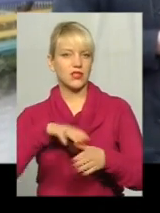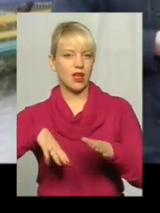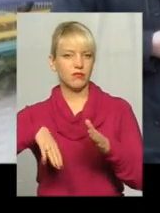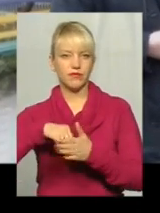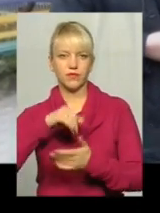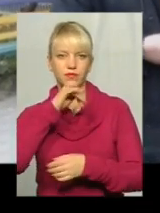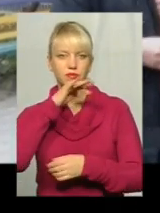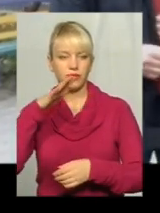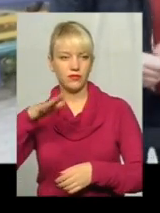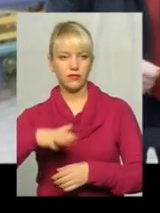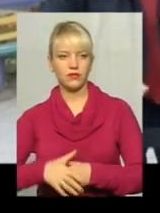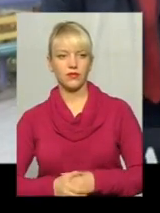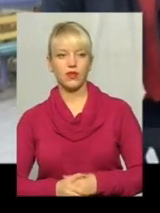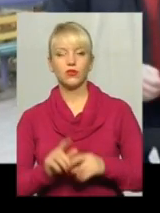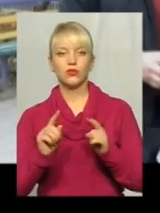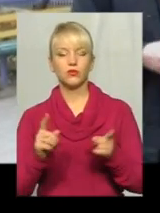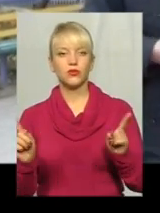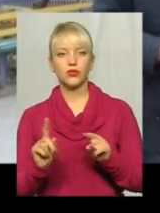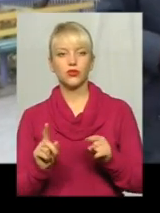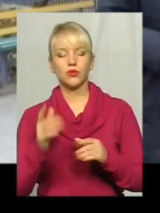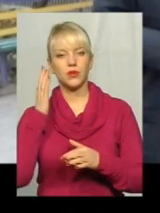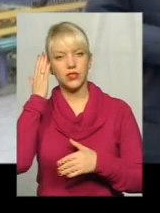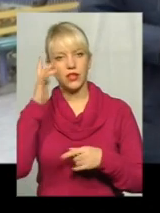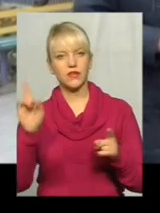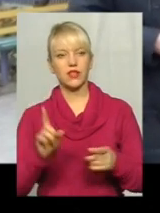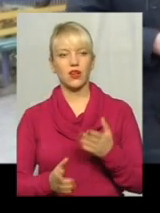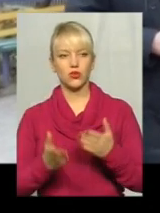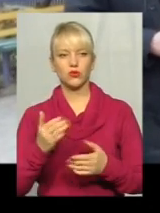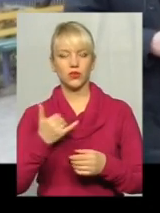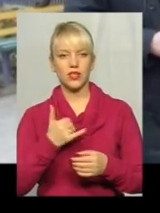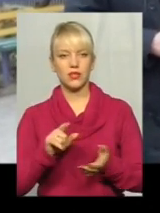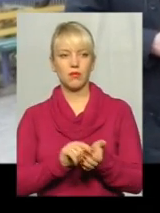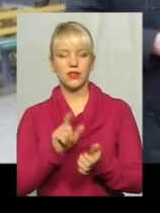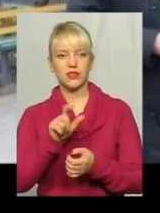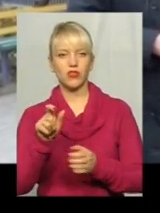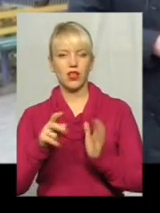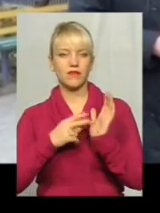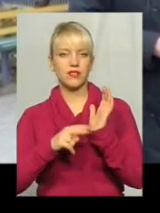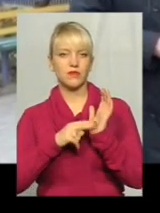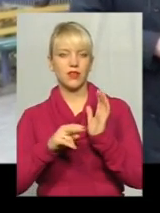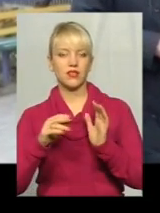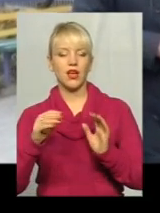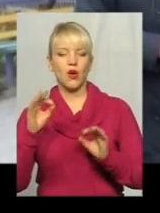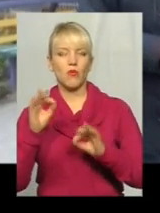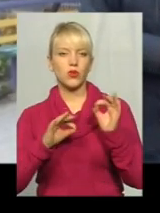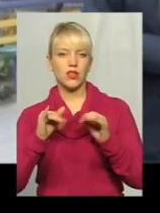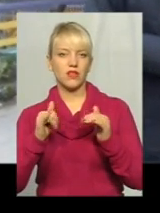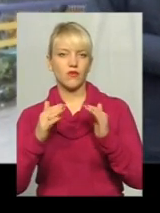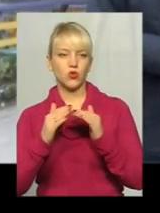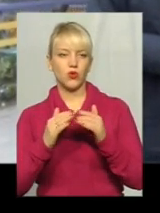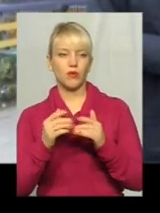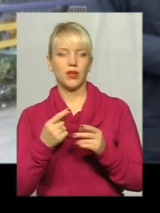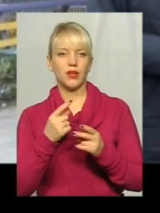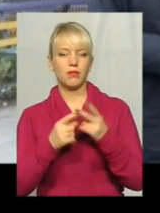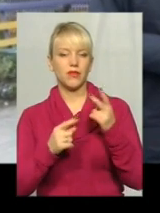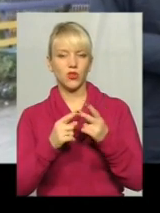Люди самі цього не потягнуть, тому що в нас пенсіонерів 70%. І дати тисячу півтори чи дві тисячі